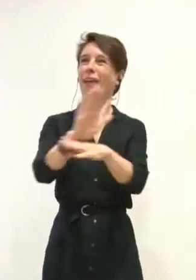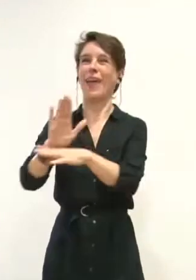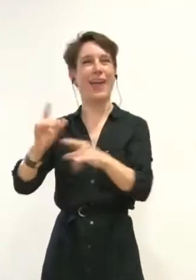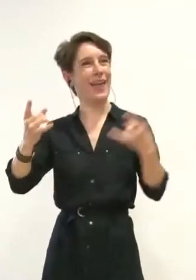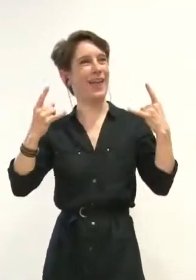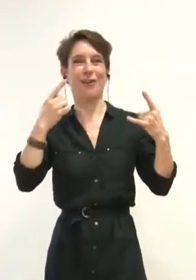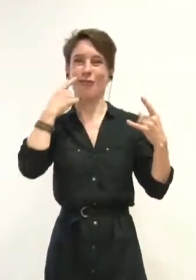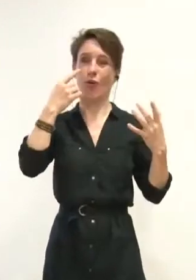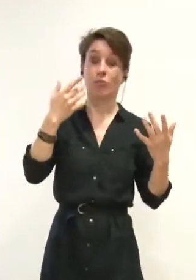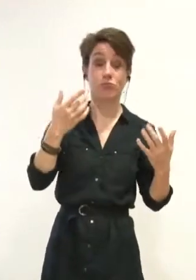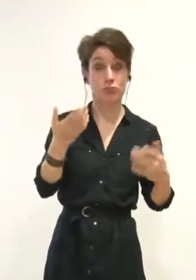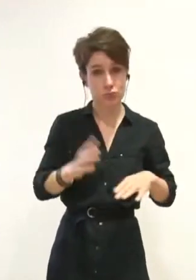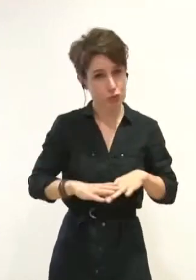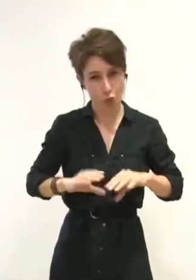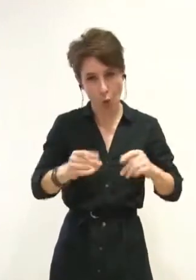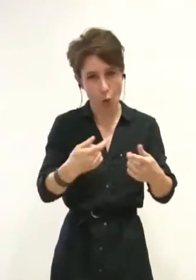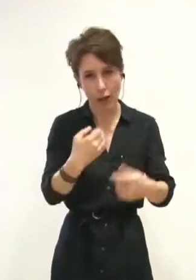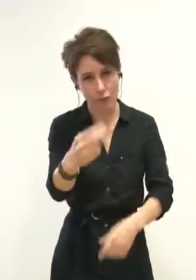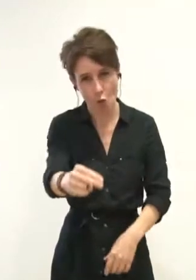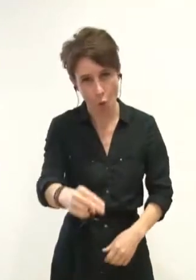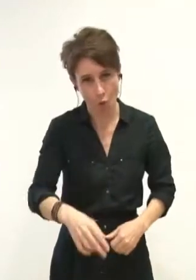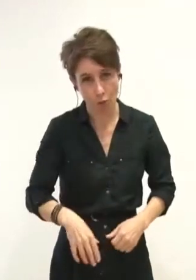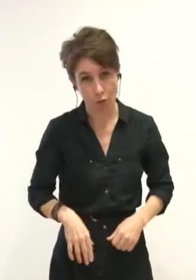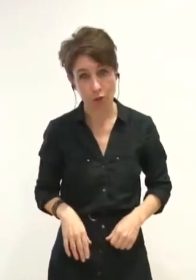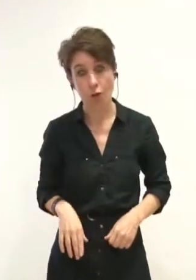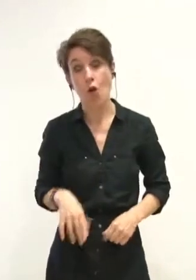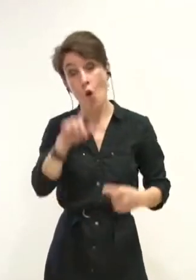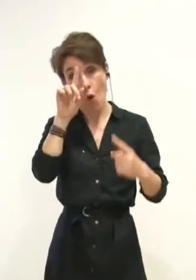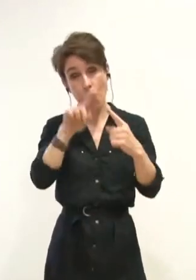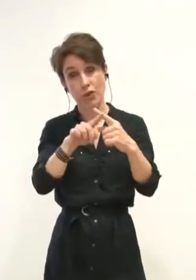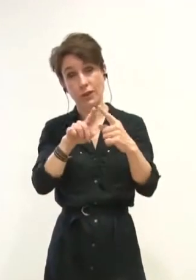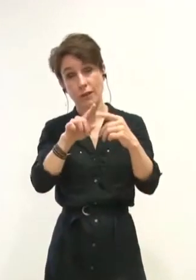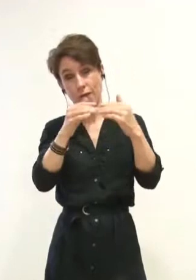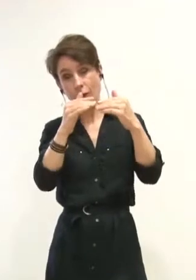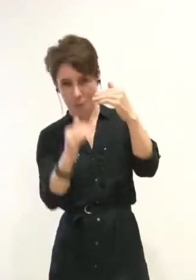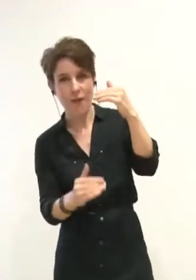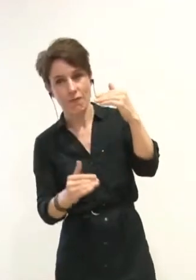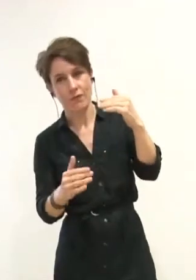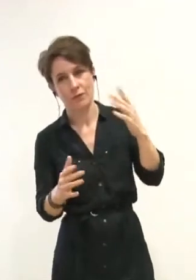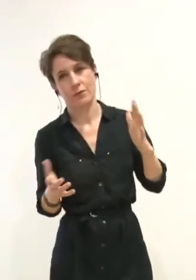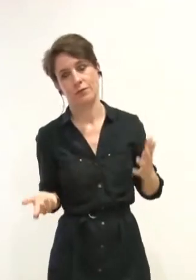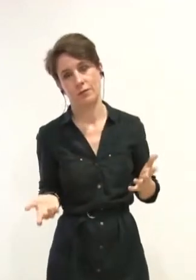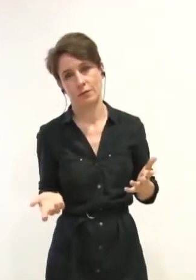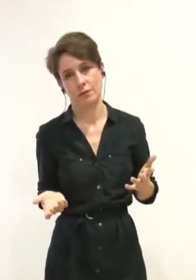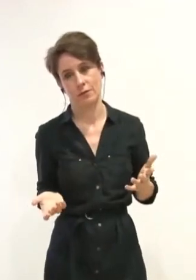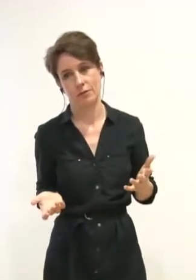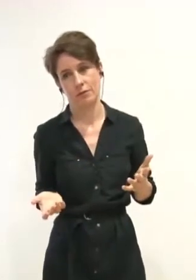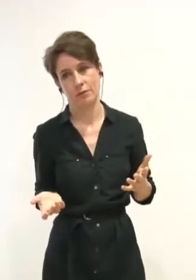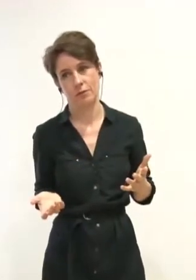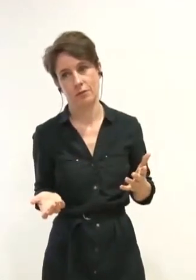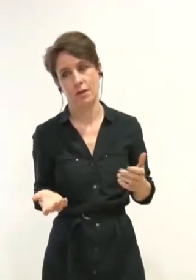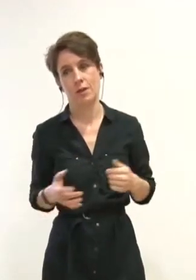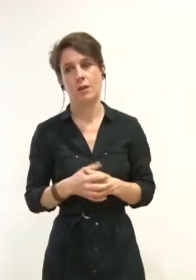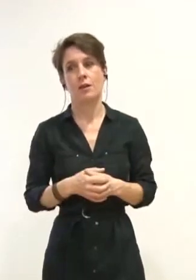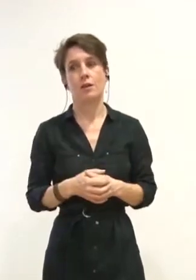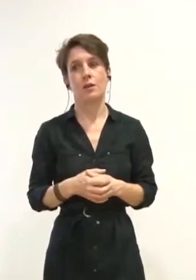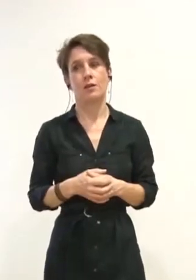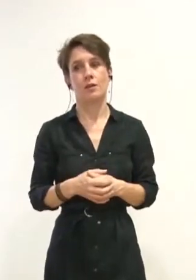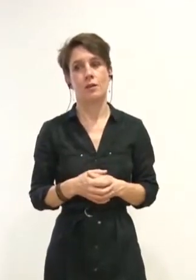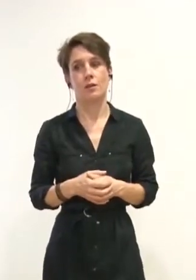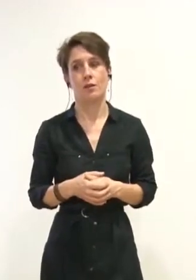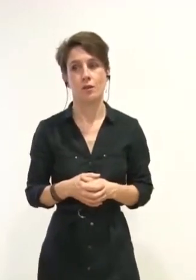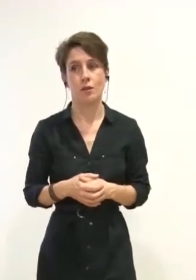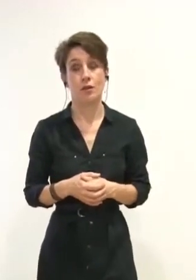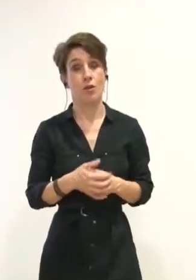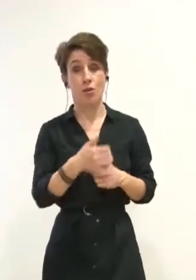se rendre à l'évidence que non, vous n'avez pas tout à fait réalisé ces objectifs. Et vous n'avez tout d'abord pas fait le